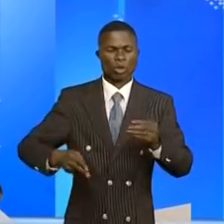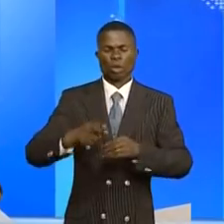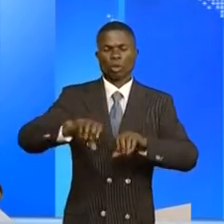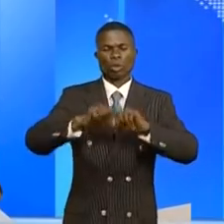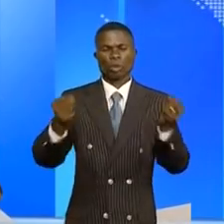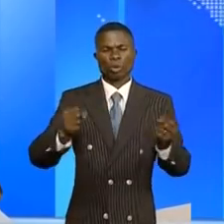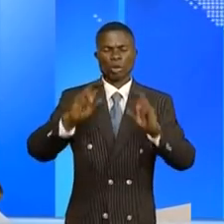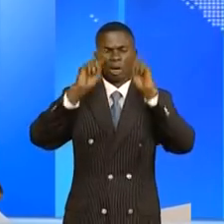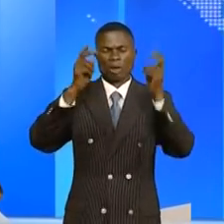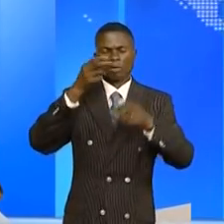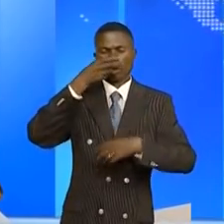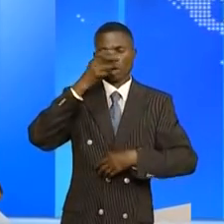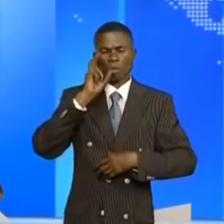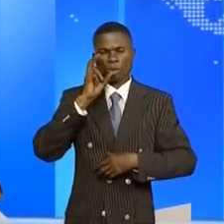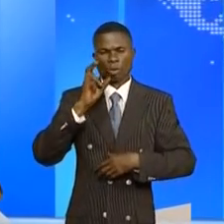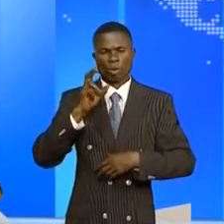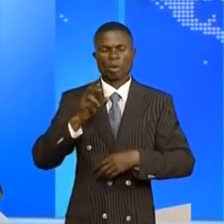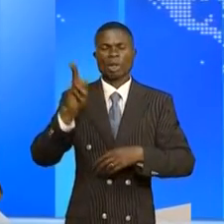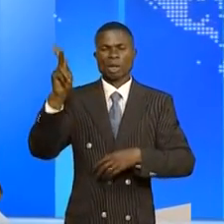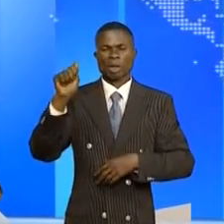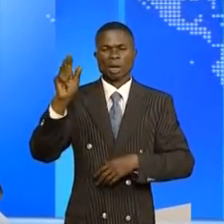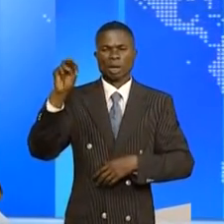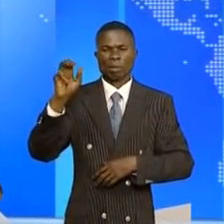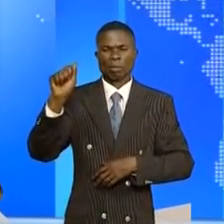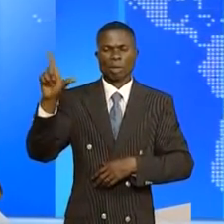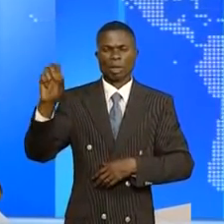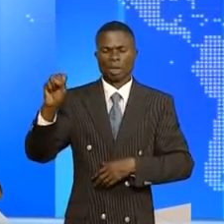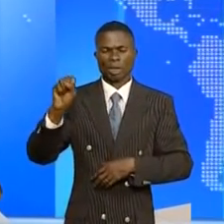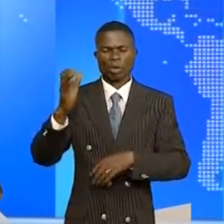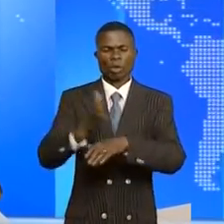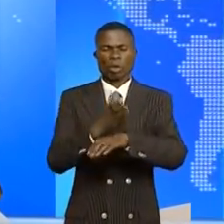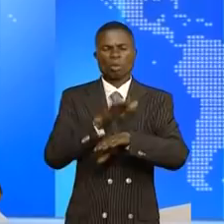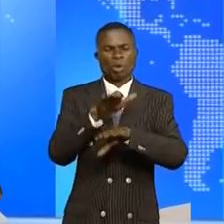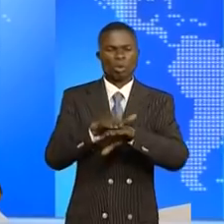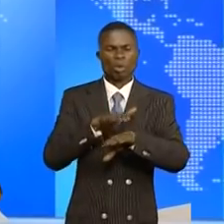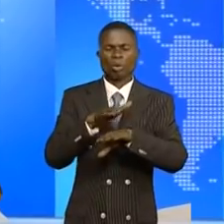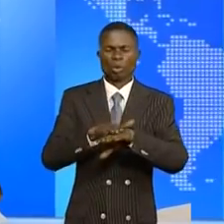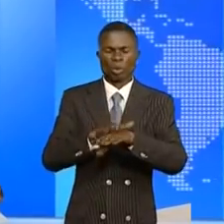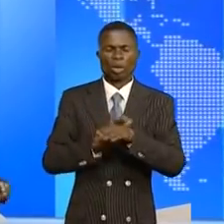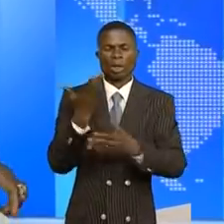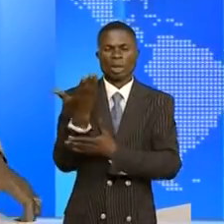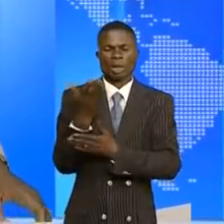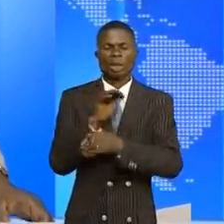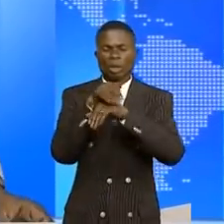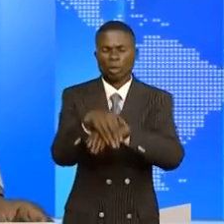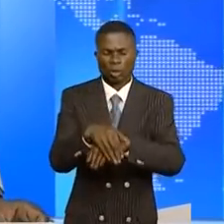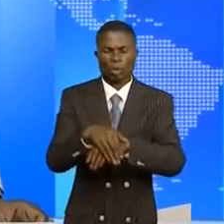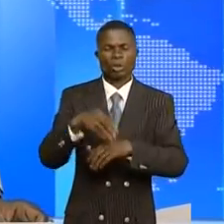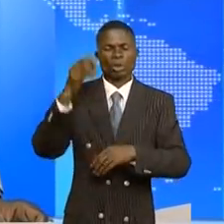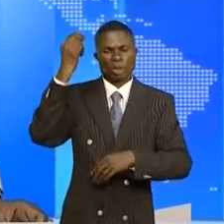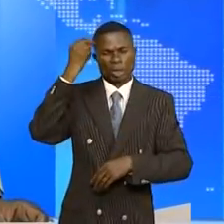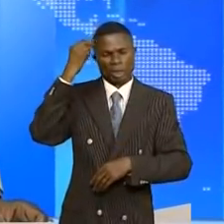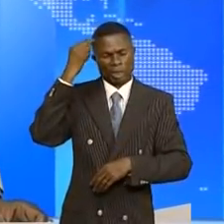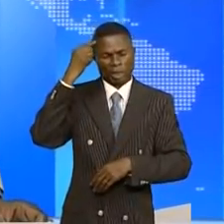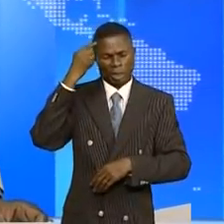deux la ville de Bukavu et Kamaniola avancent à pas de torture en attendant l'intervention du gouvernement central pour